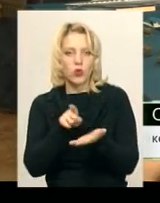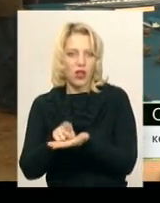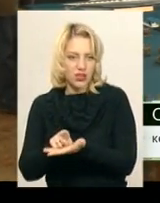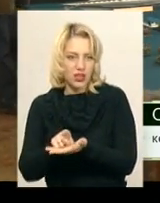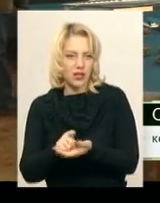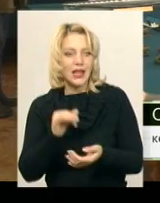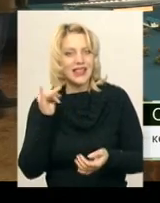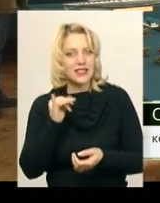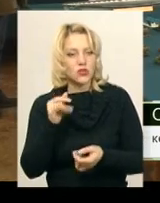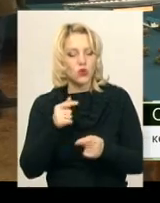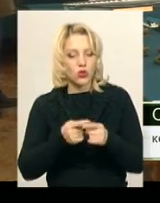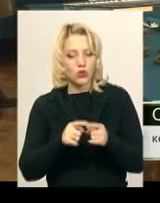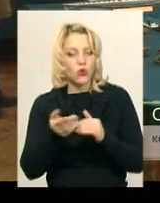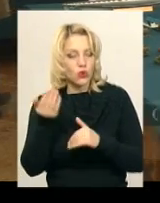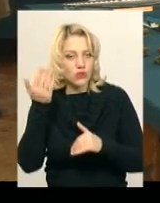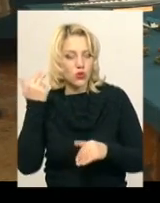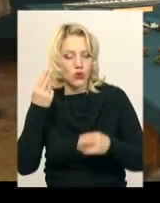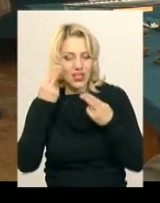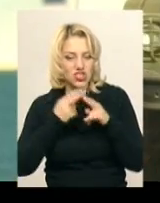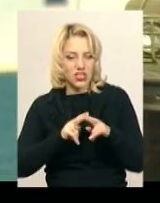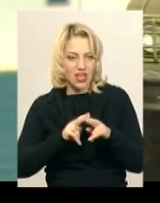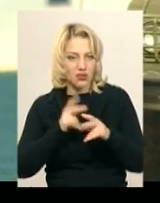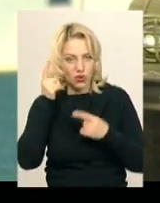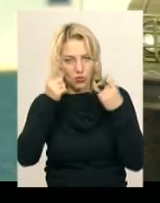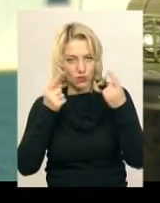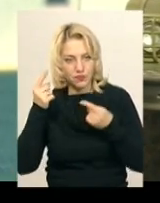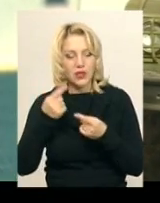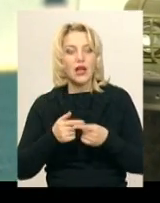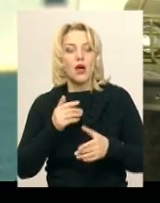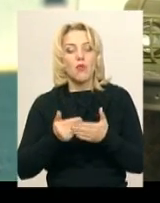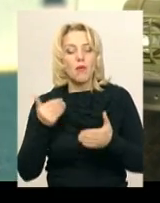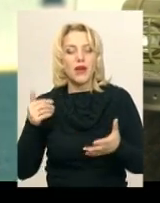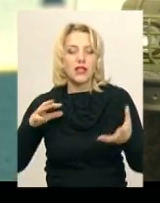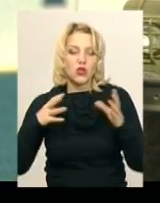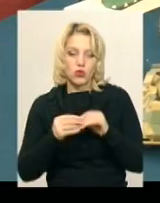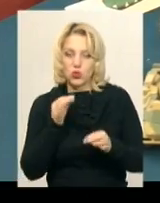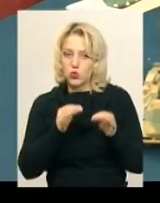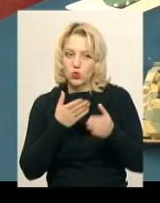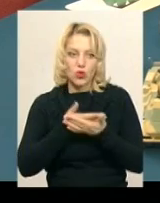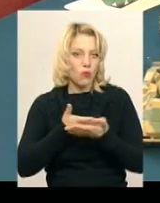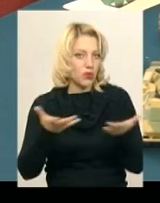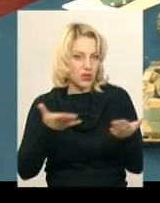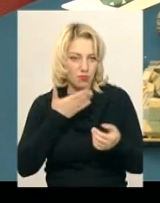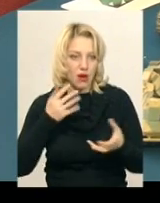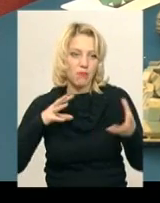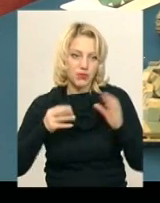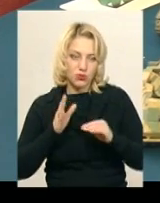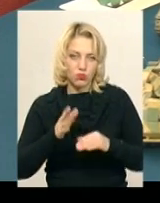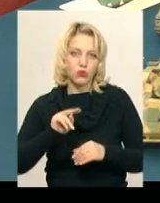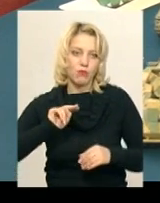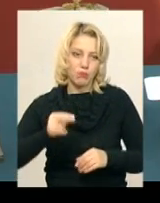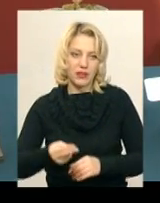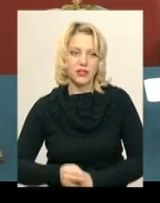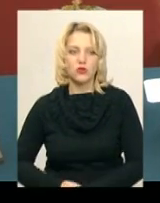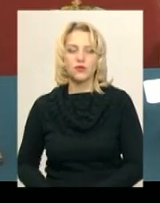історію того всього, інженерно-технічної мислі. Попередніх результатів судді сьогодні не оприлюднюють. Підсумки підбиватимуть у п'ятницю.